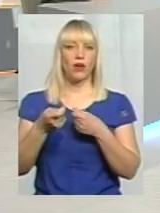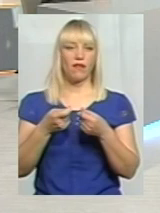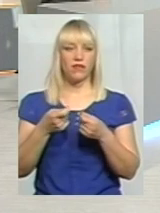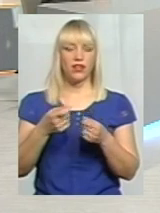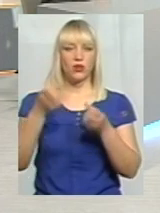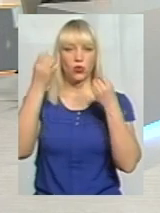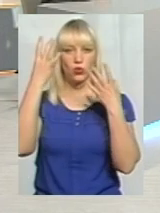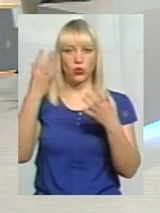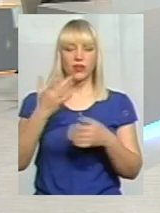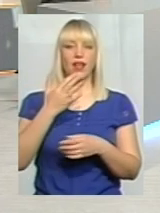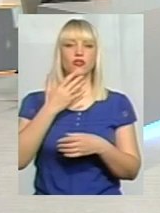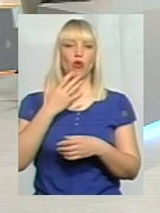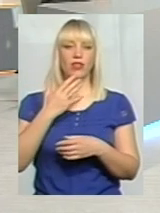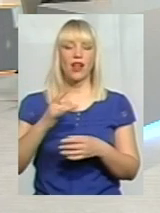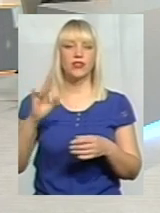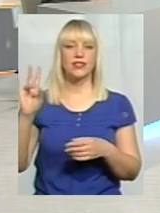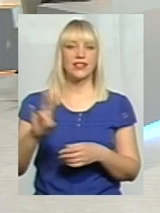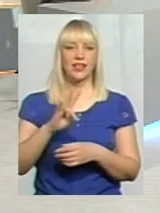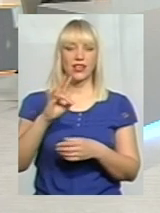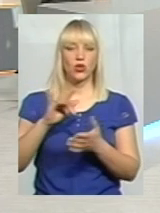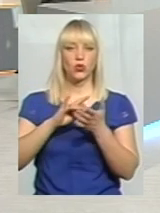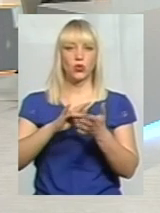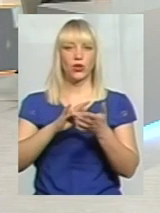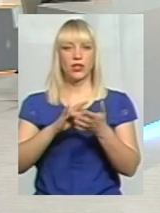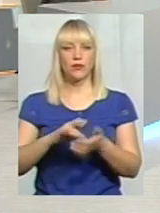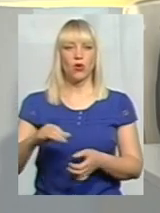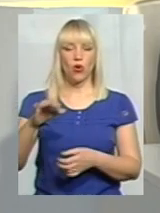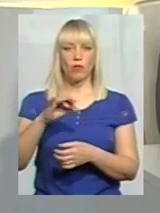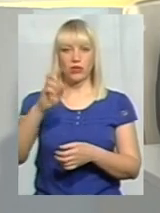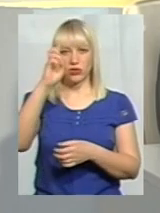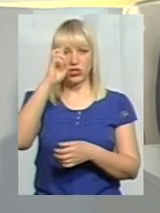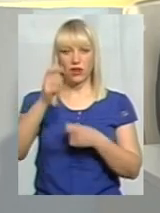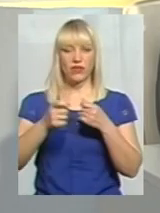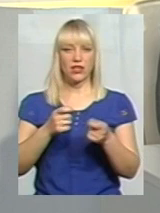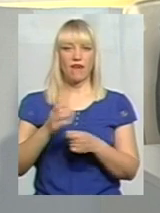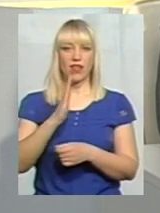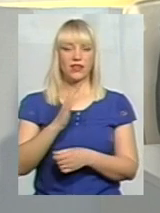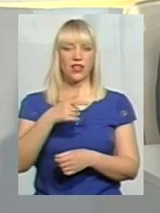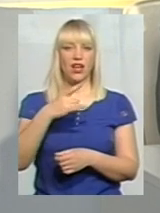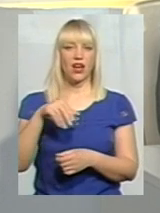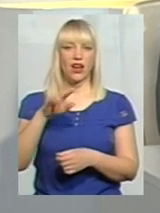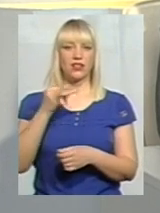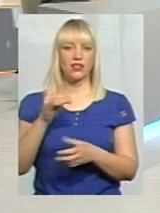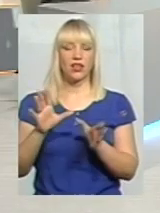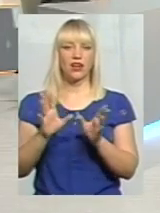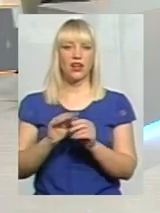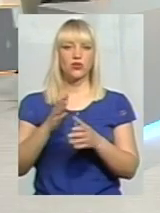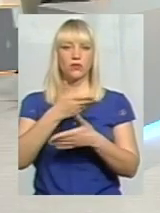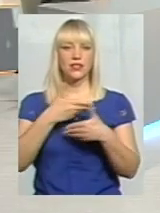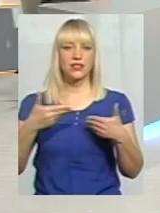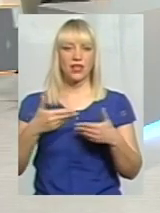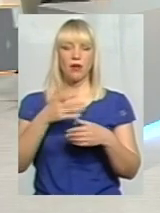національностей, релігій та туризму Хмельницької обласної державної адміністрації Валентиною Граділь. Разом із нами в студії